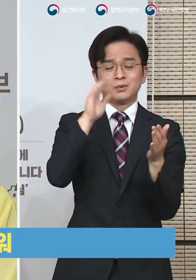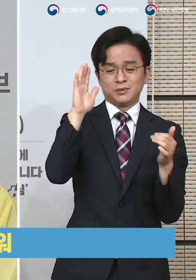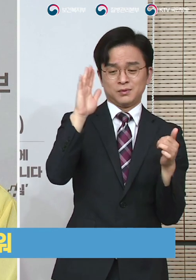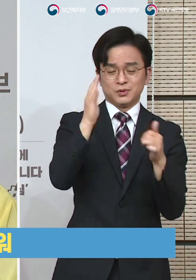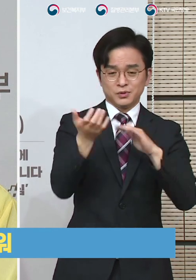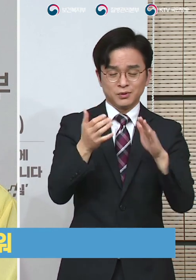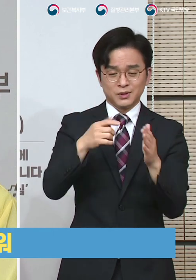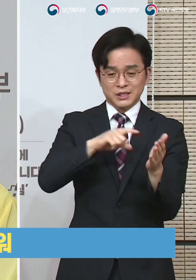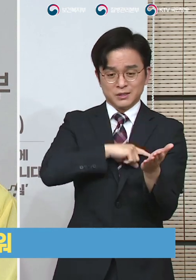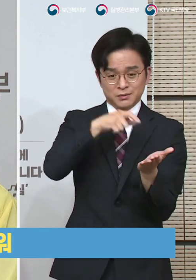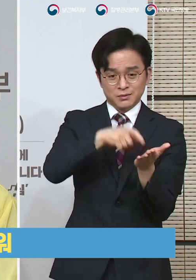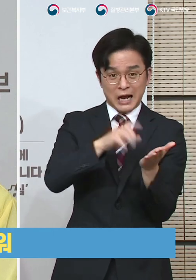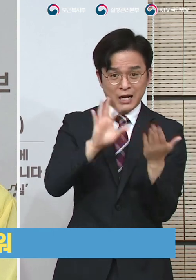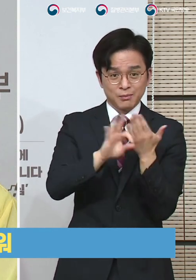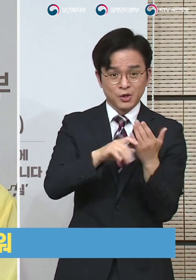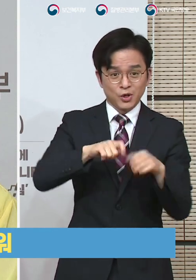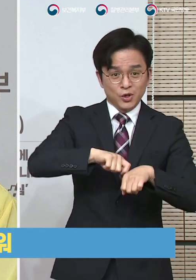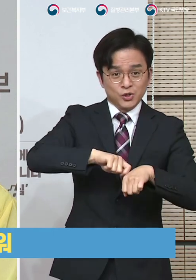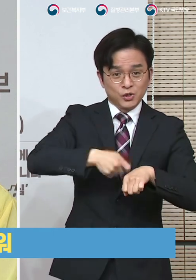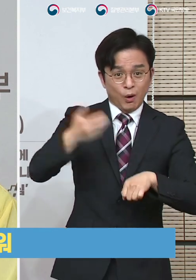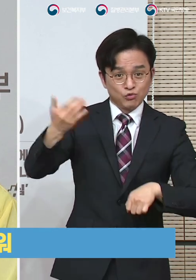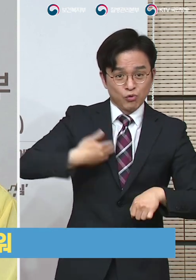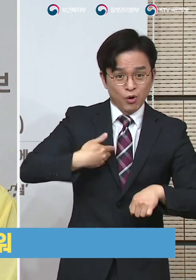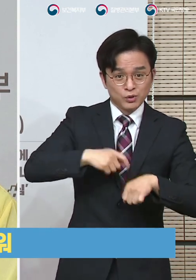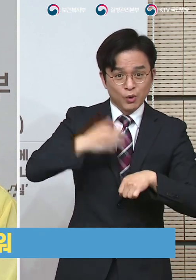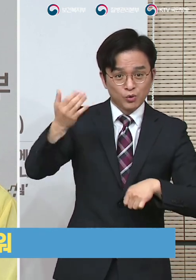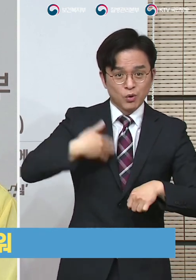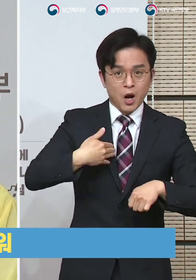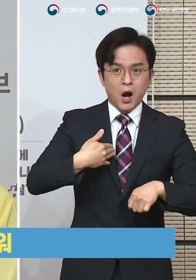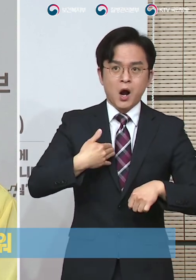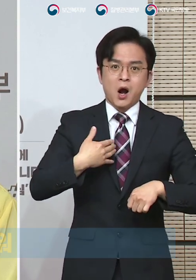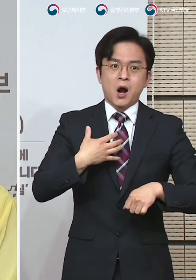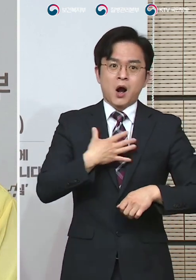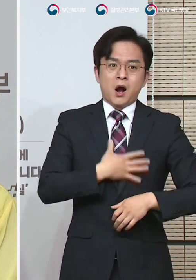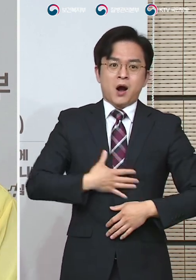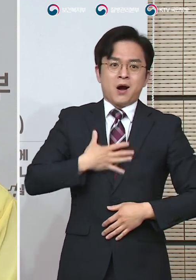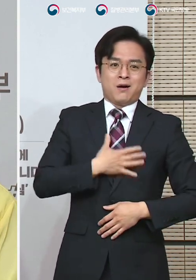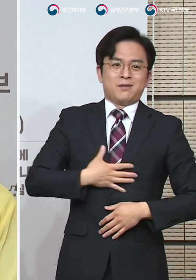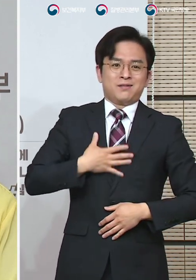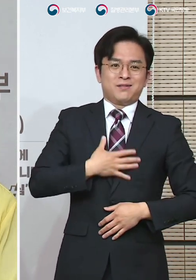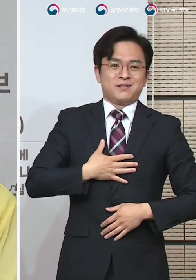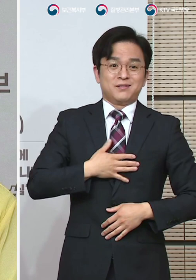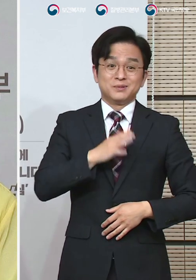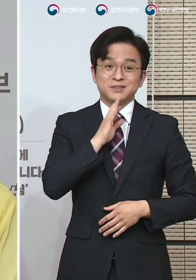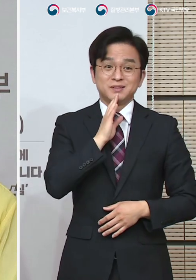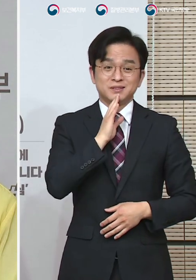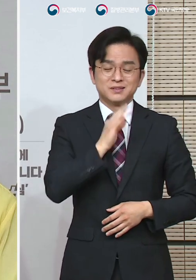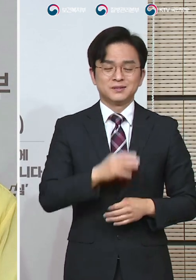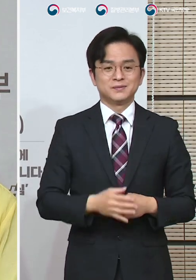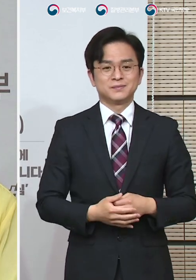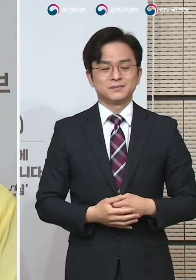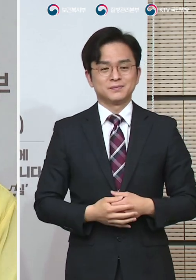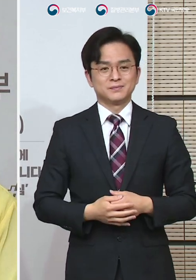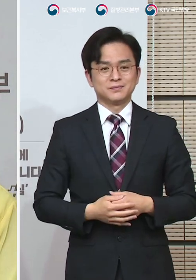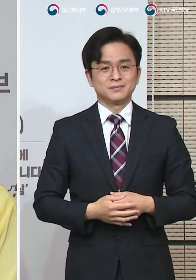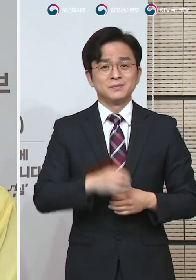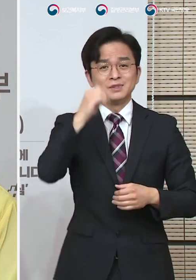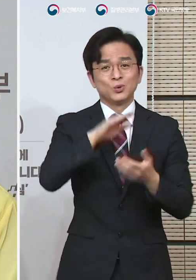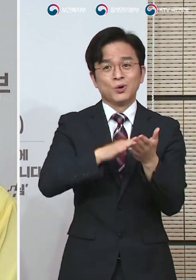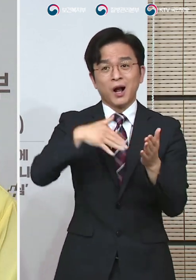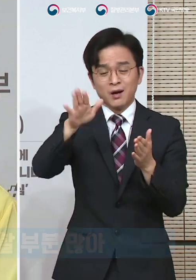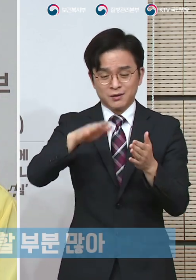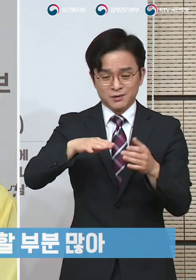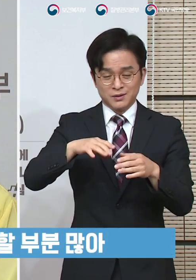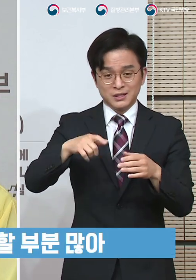따라서 이 부분은 사실은 계속적으로 지금 고민을 하고 있는 부분들이 정보를 정확하게 알아야 되는 저희 방역당국의 방역적